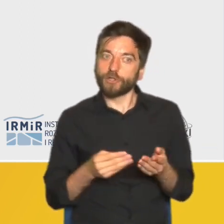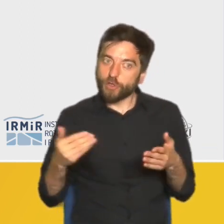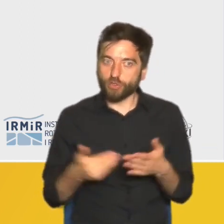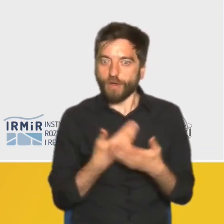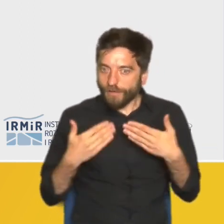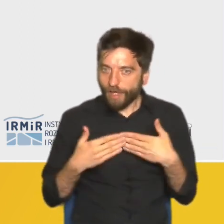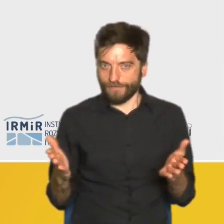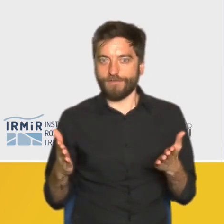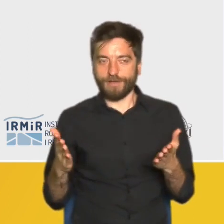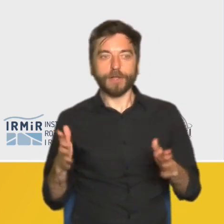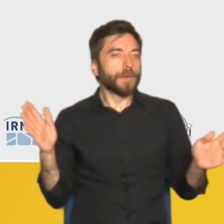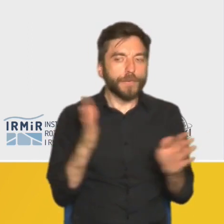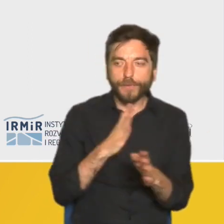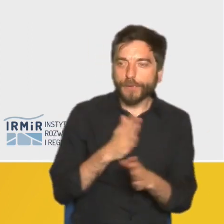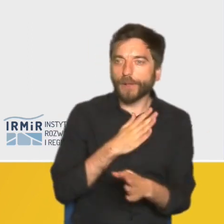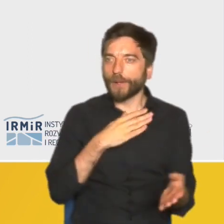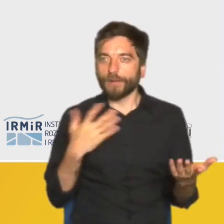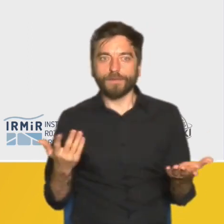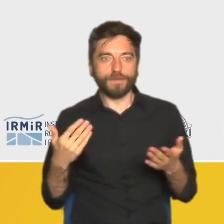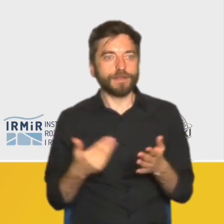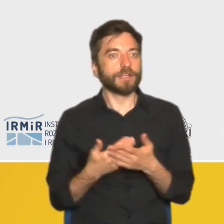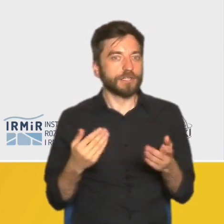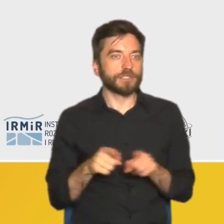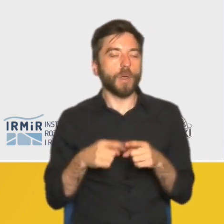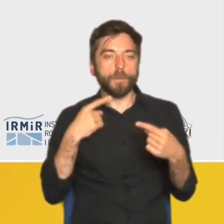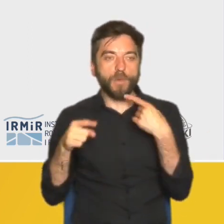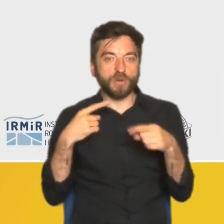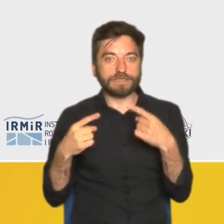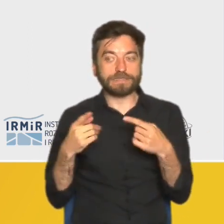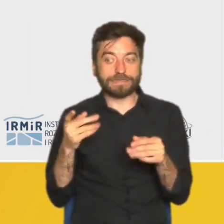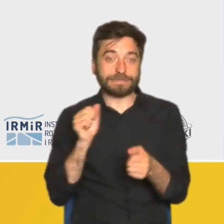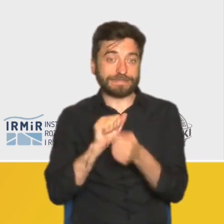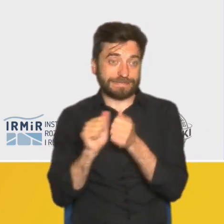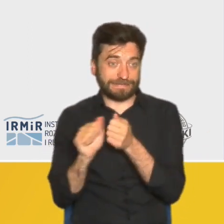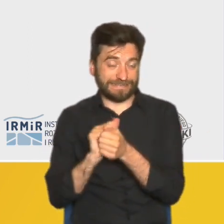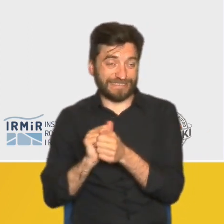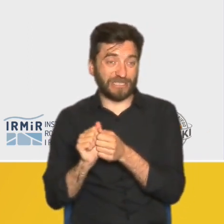otwarcie, czy przewietrzenie lokalnej polityki, ale też destrukcyjne, pojawiały się po prostu konflikty.